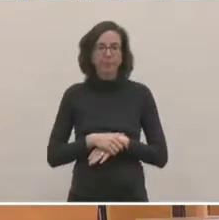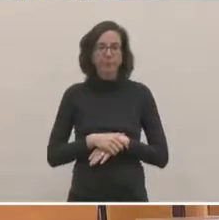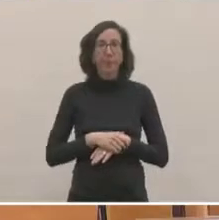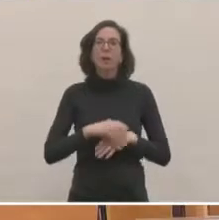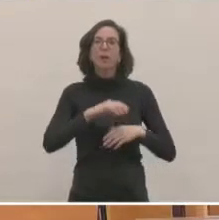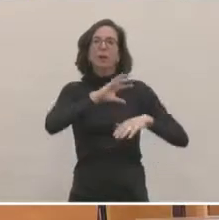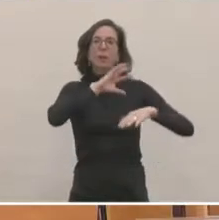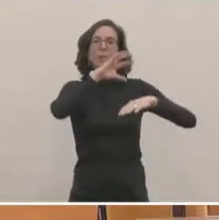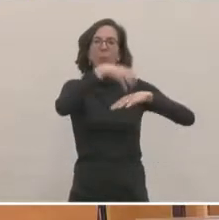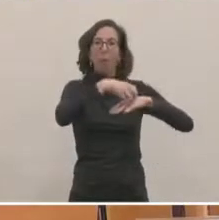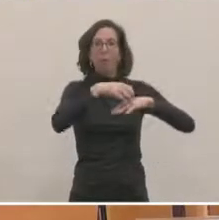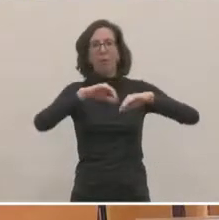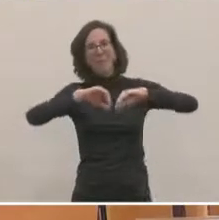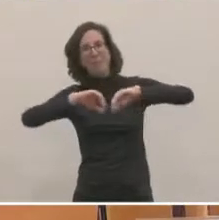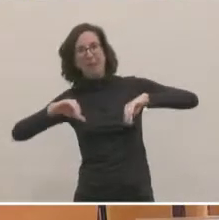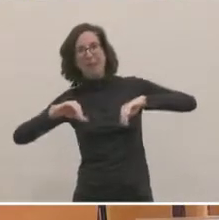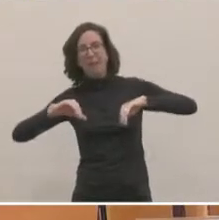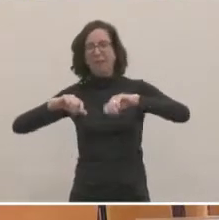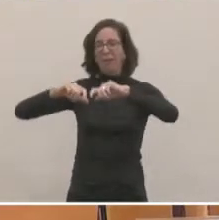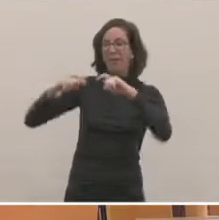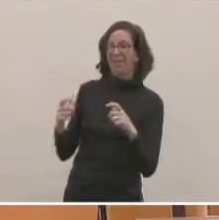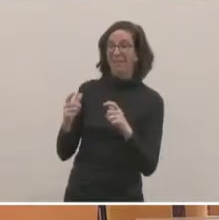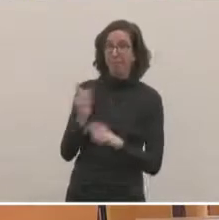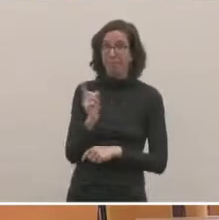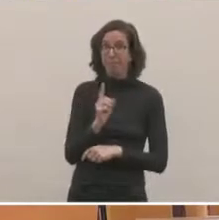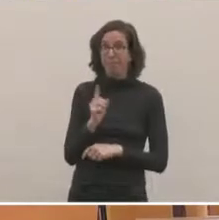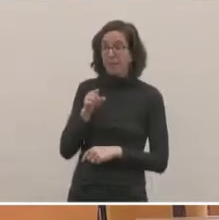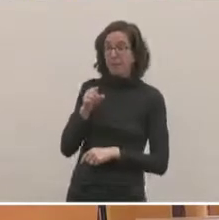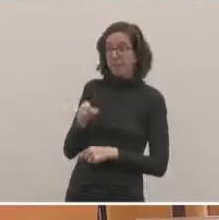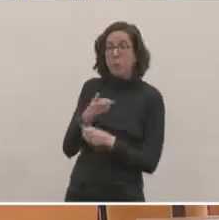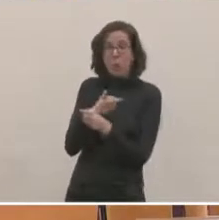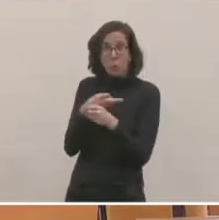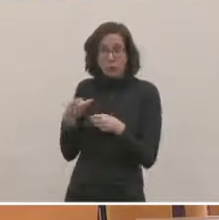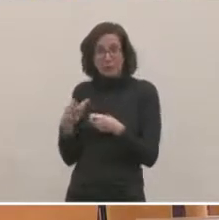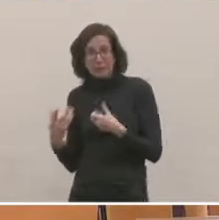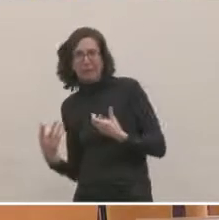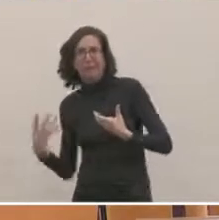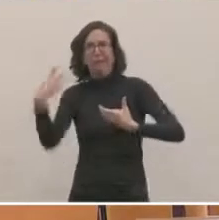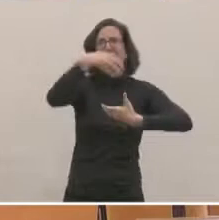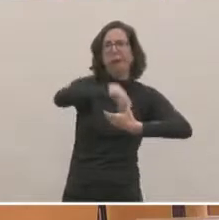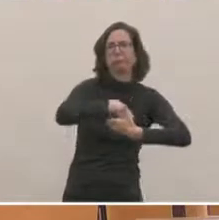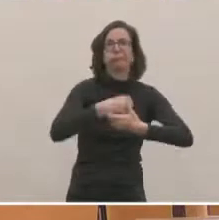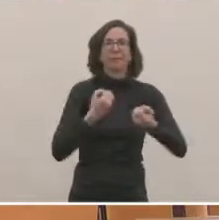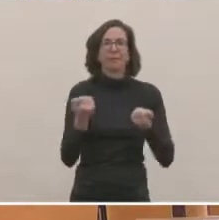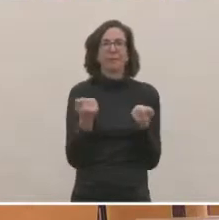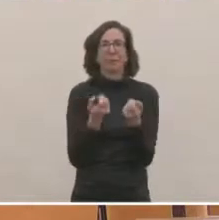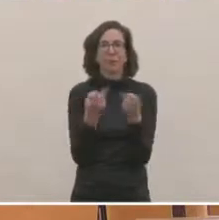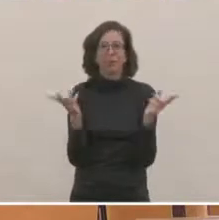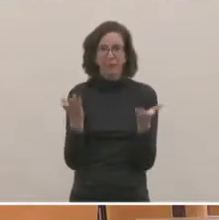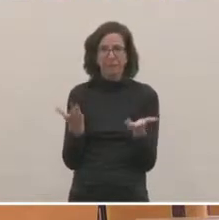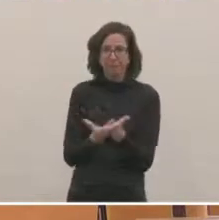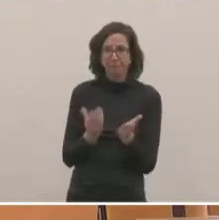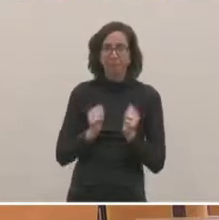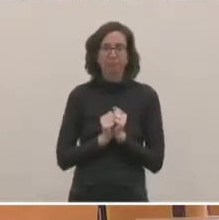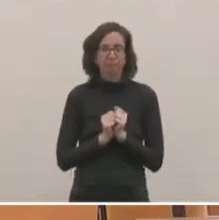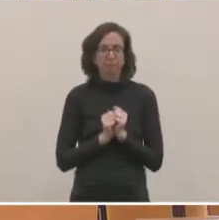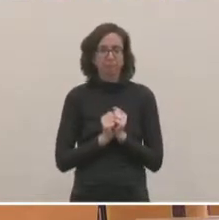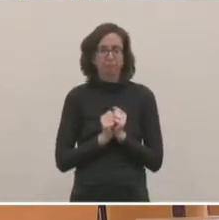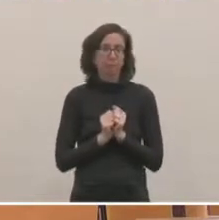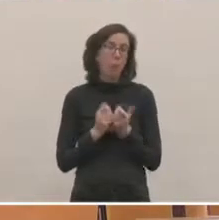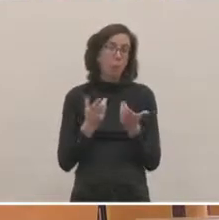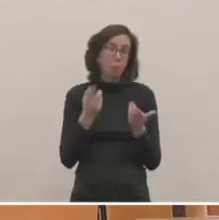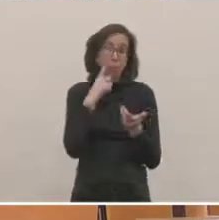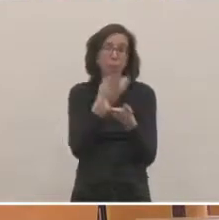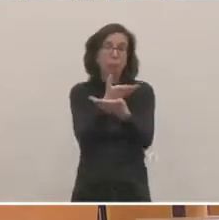de la collectivité publique. Et c'est pour ça que nous allons adopter, dans les mois qui viennent, un document d'orientation